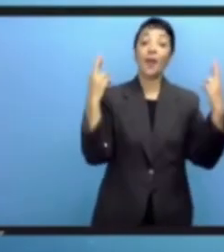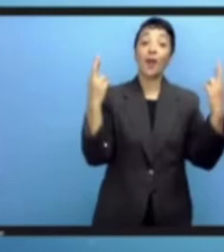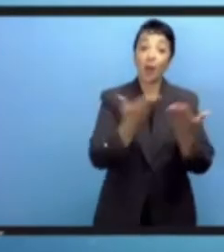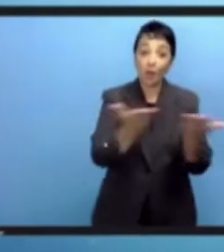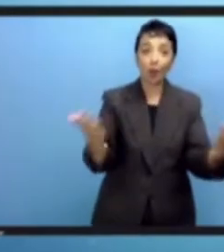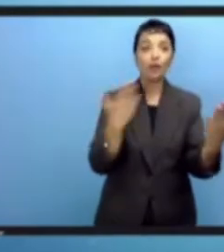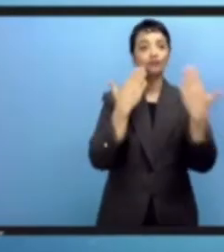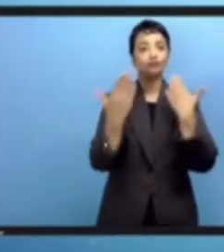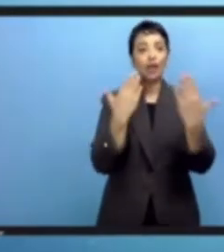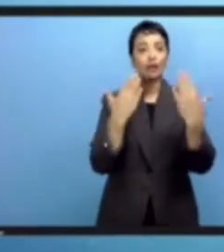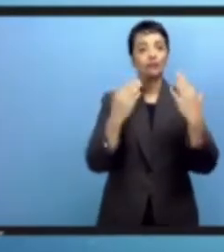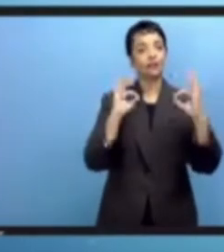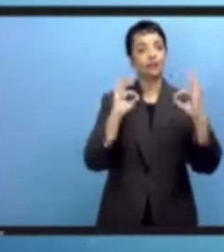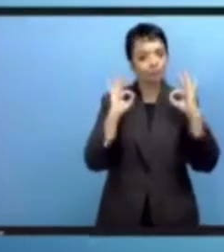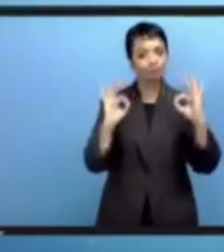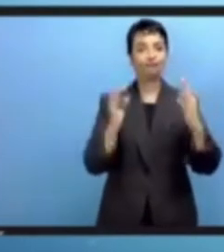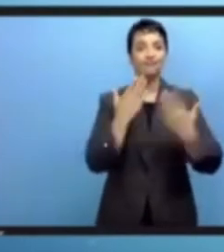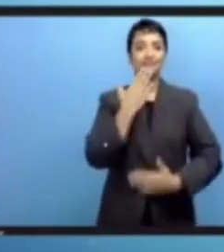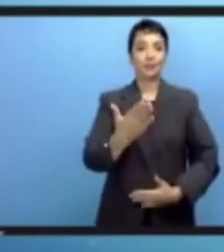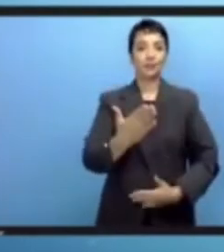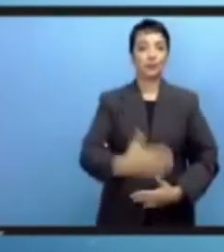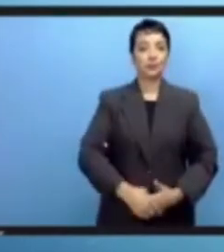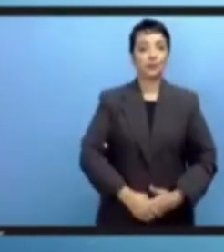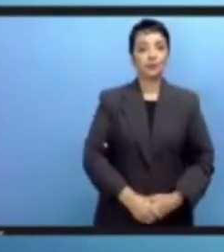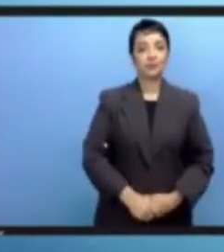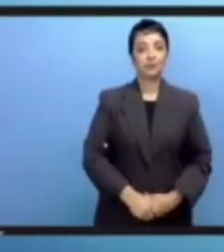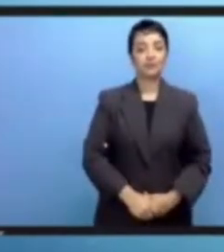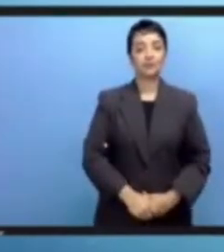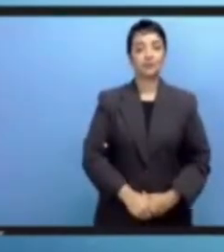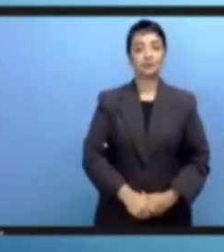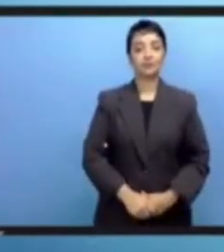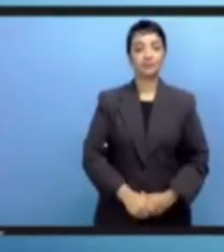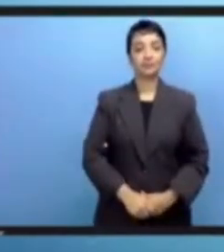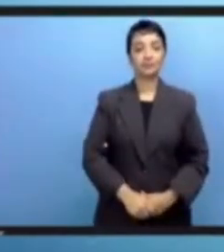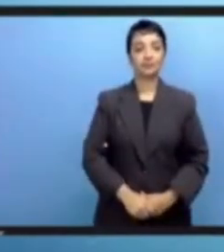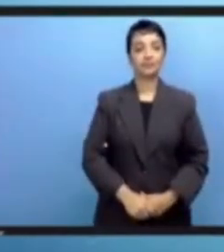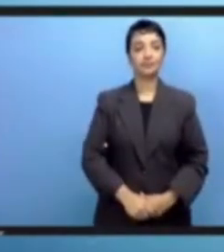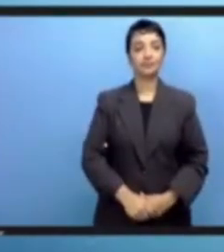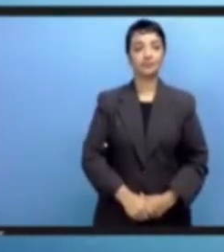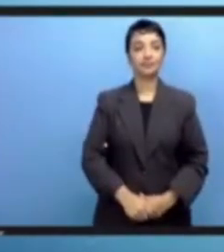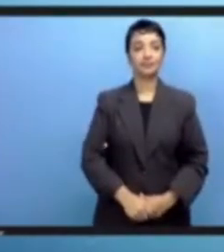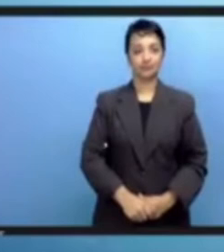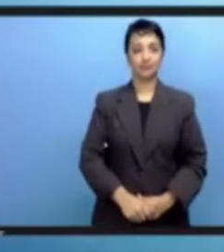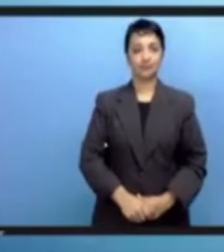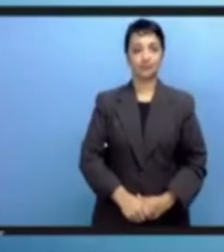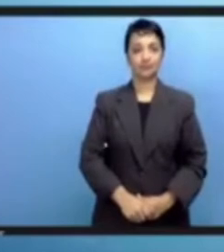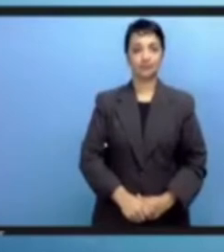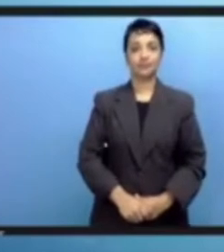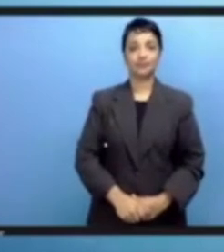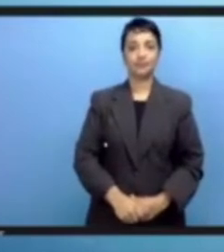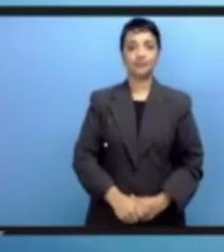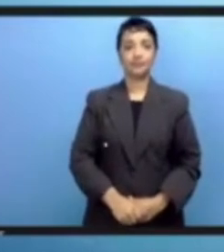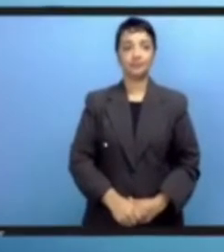في إيجاد حل لهذه التحديات الثلاثة أتمنى لكم منتدى مثبرا لحكمة الإنترنت